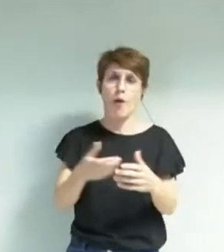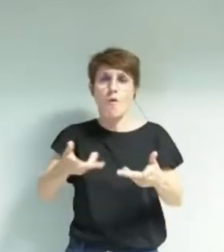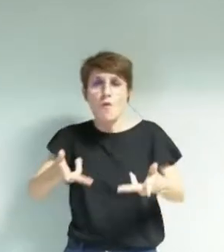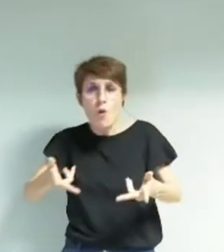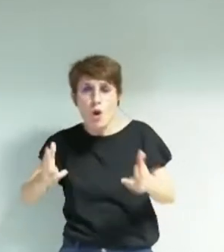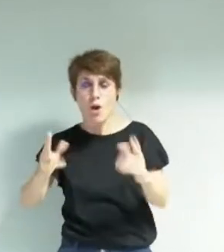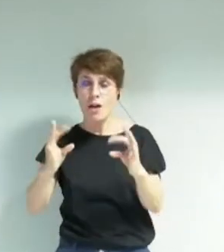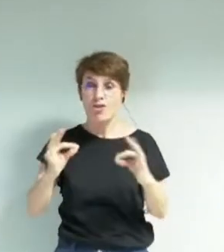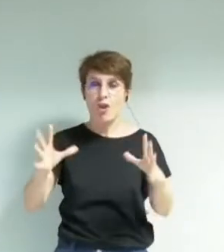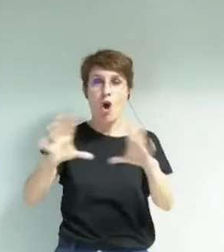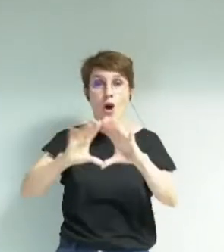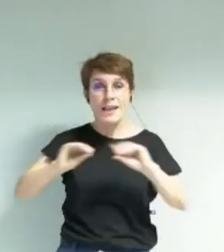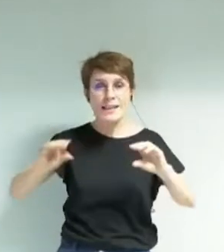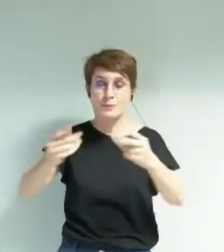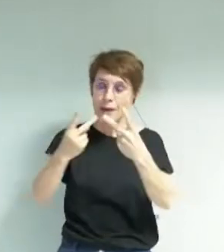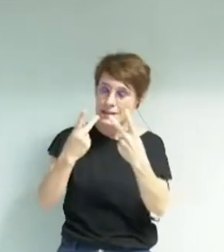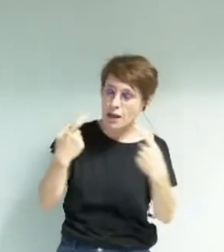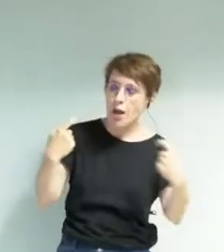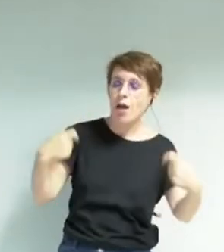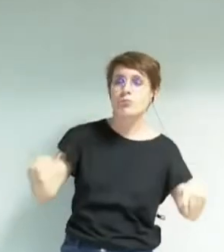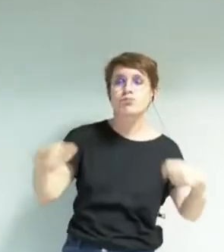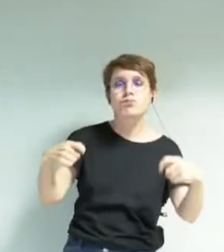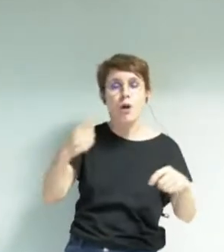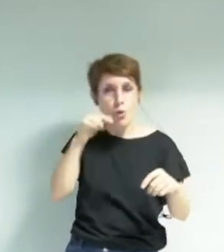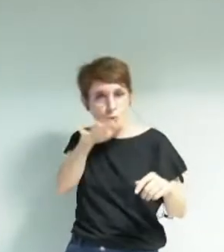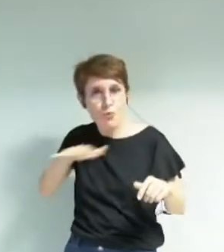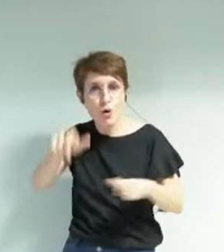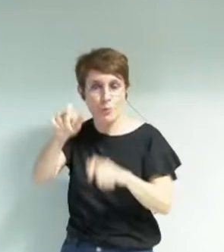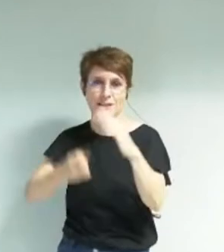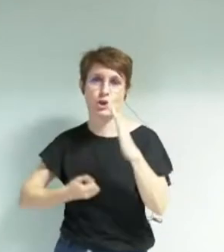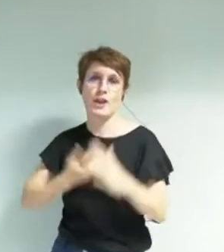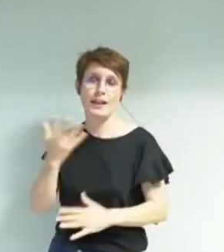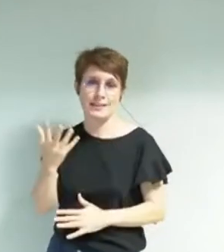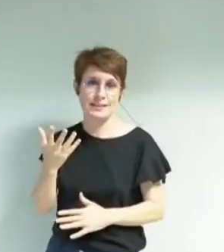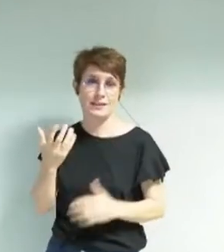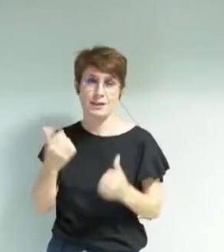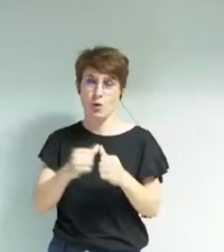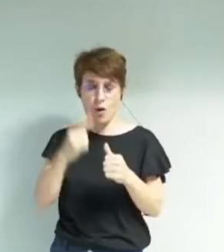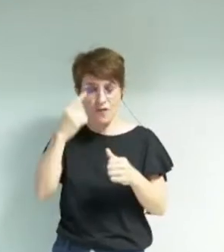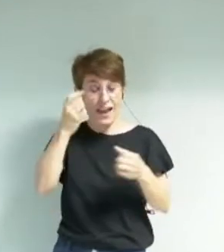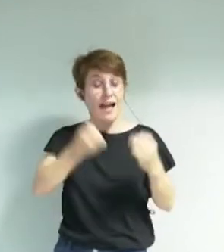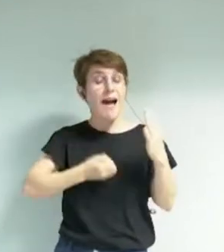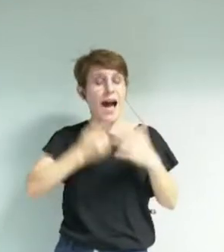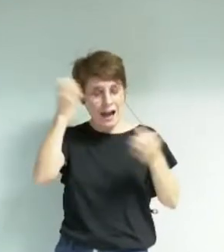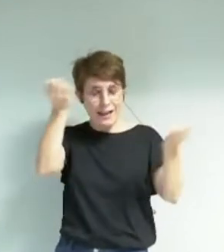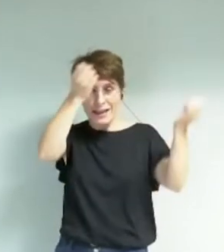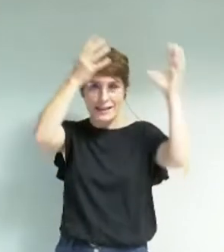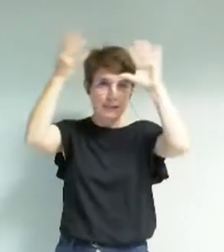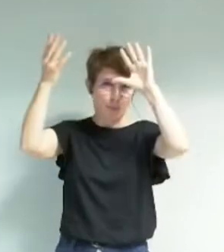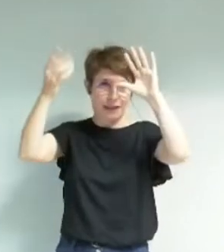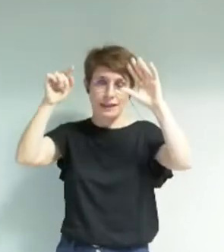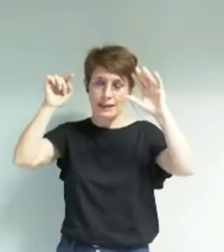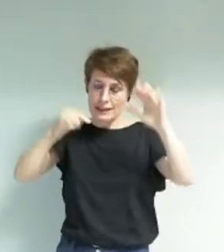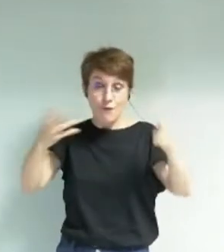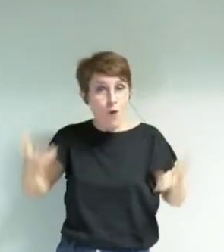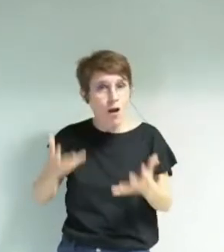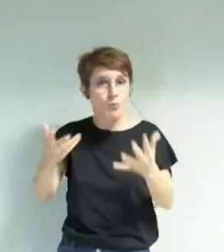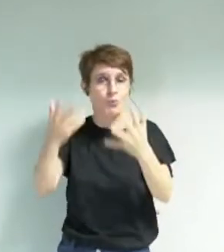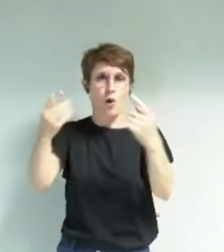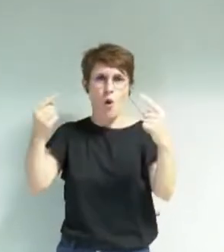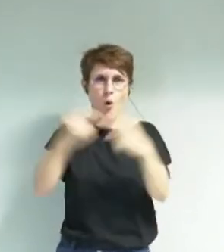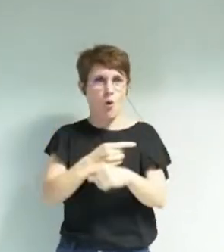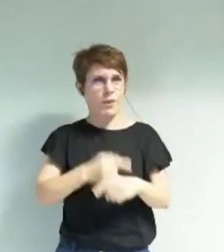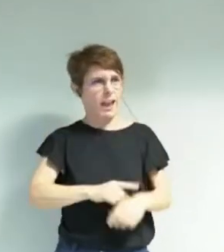artistes. Je défends l'attention qu'il faut donner à l'art et à l'esprit. Alors que la censure est de retour, que la liberté de